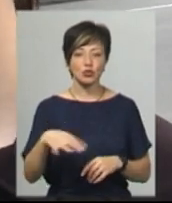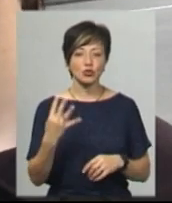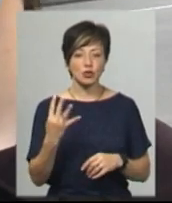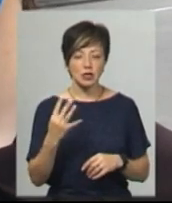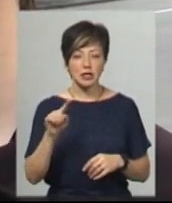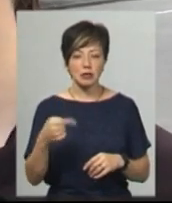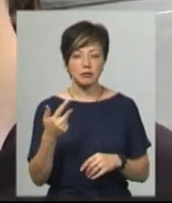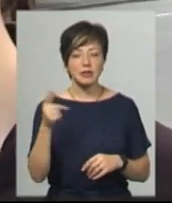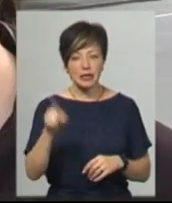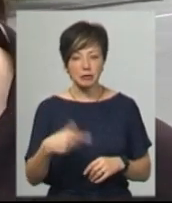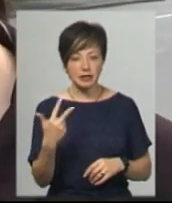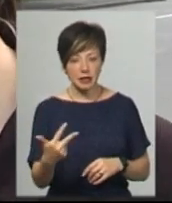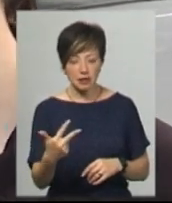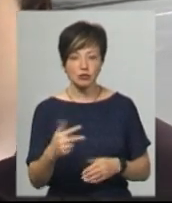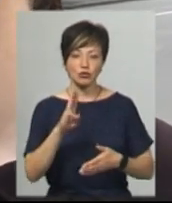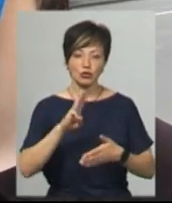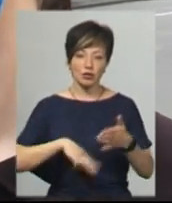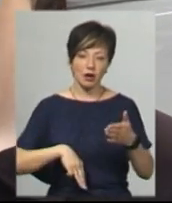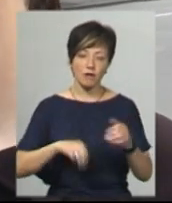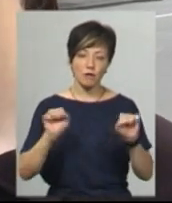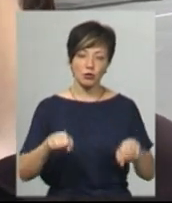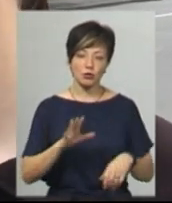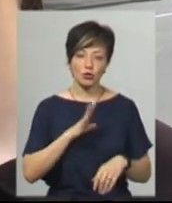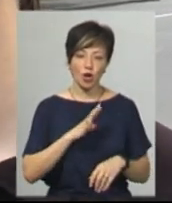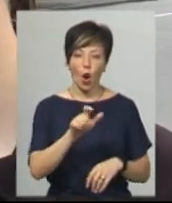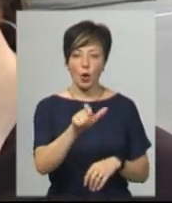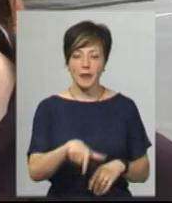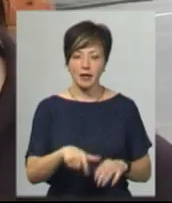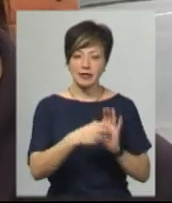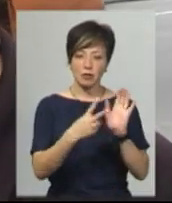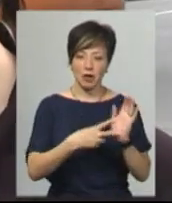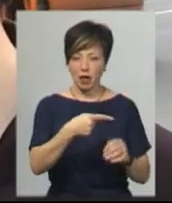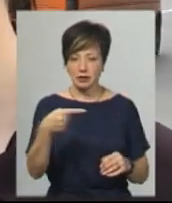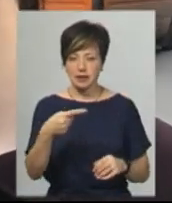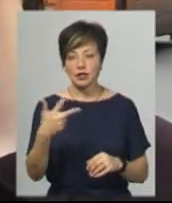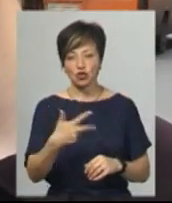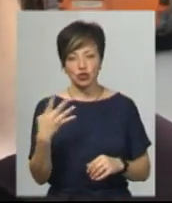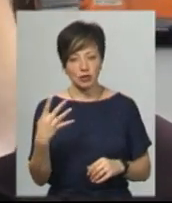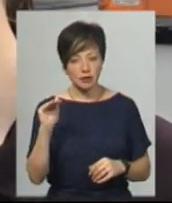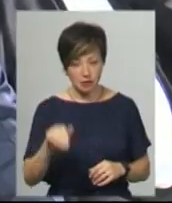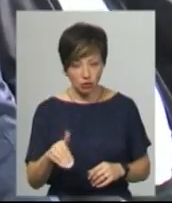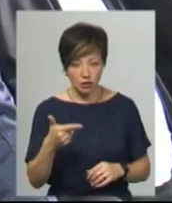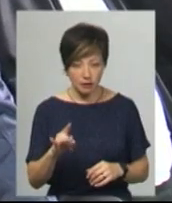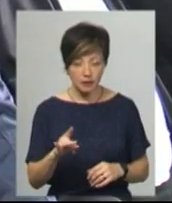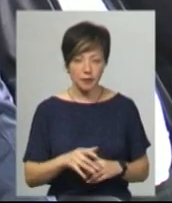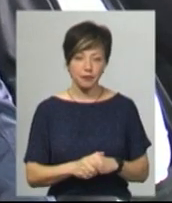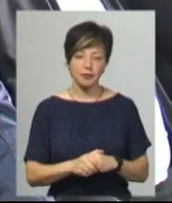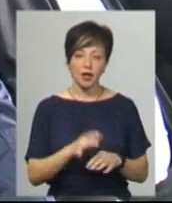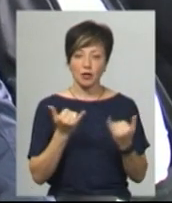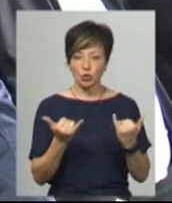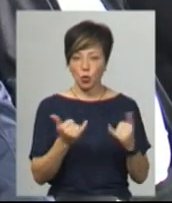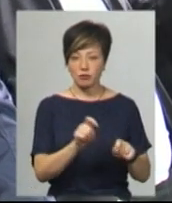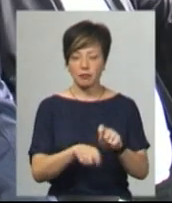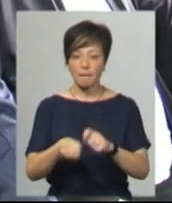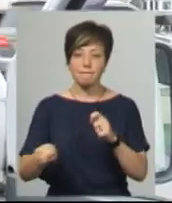про адміністративні правопорушення з накладненням стягнення на громадян від 17 до 34 тисяч гривень. Під час сьогоднішнього